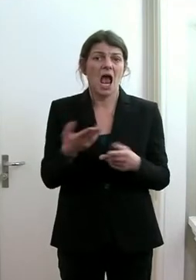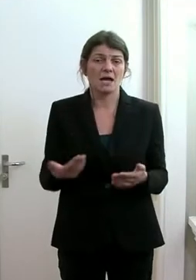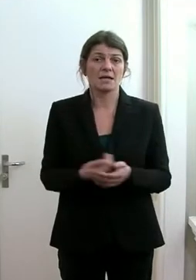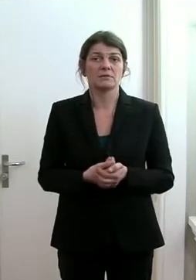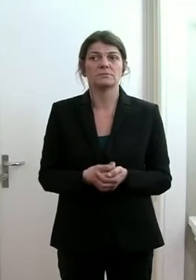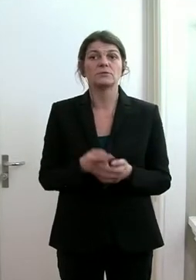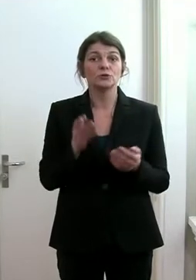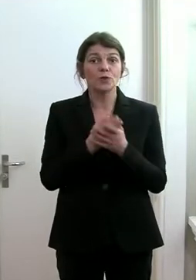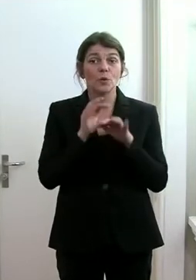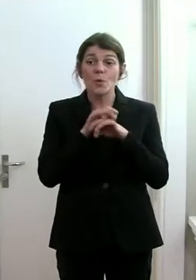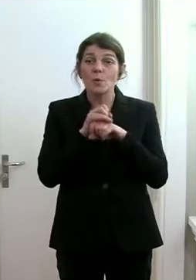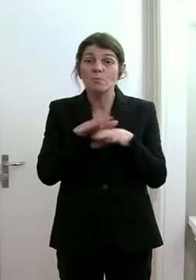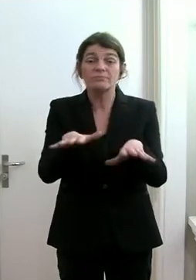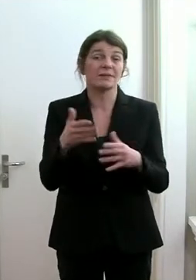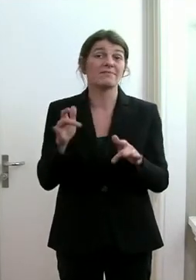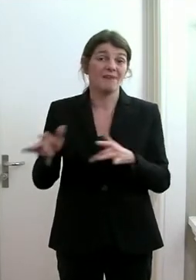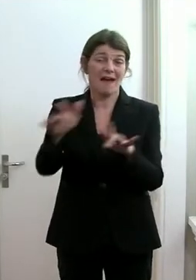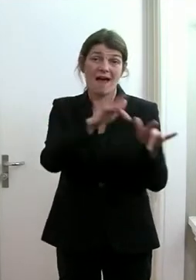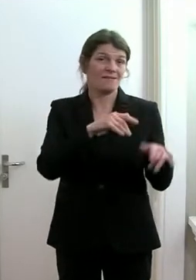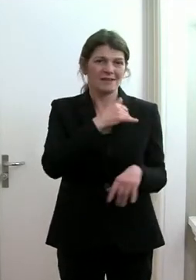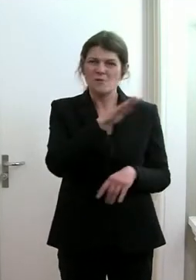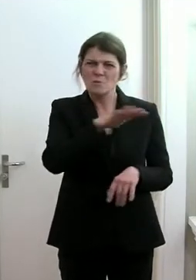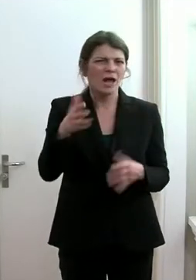überall schon vorhanden ist.